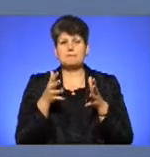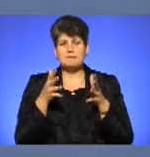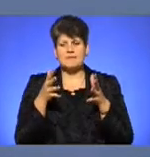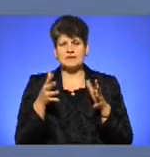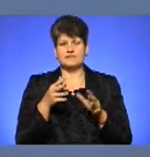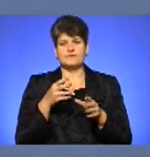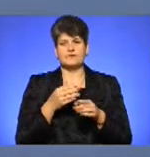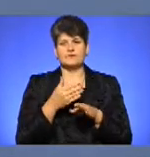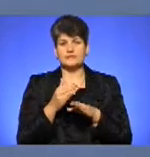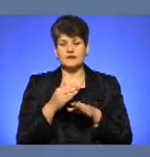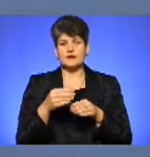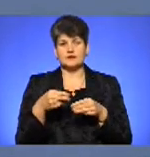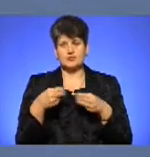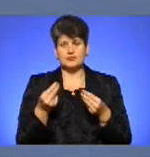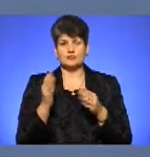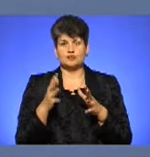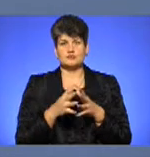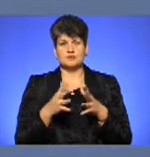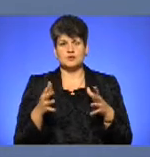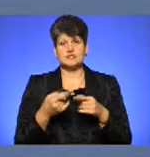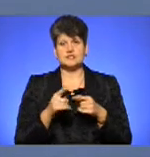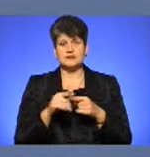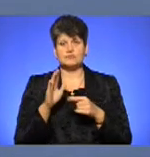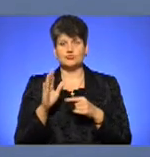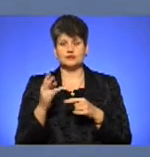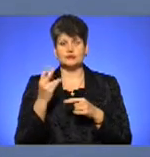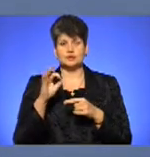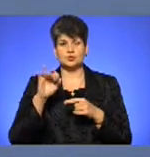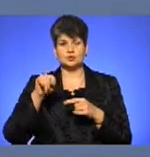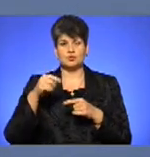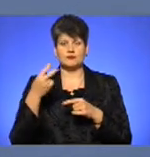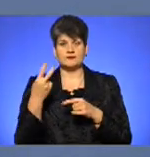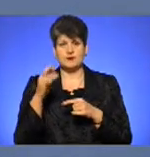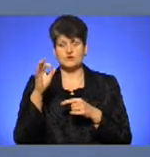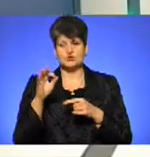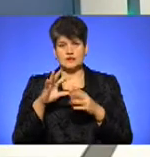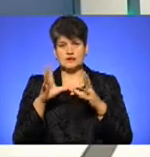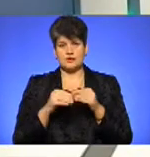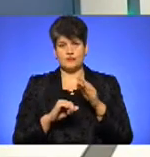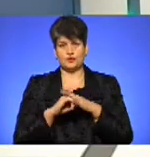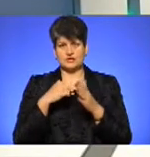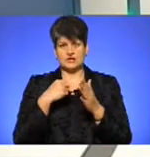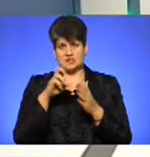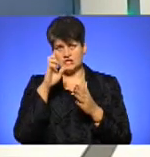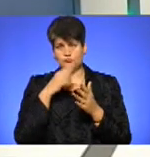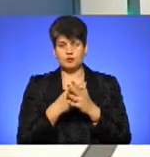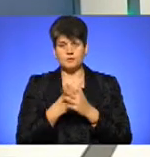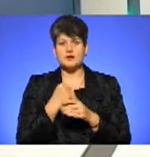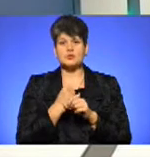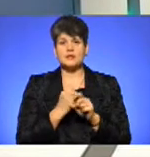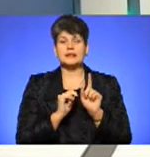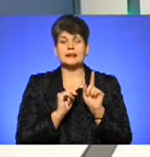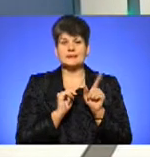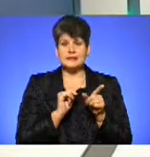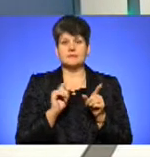вийде це на ту цифру, яка сягає 0,2% загального фонду державного бюджету. Працюємо над тим, разом з